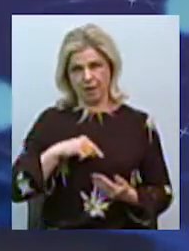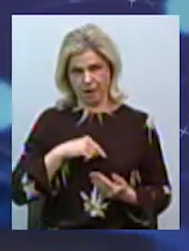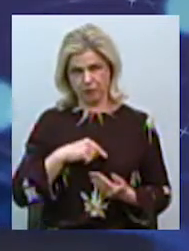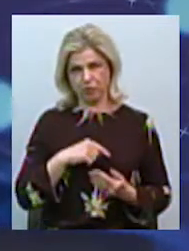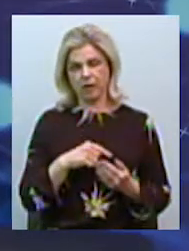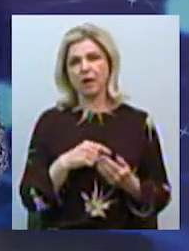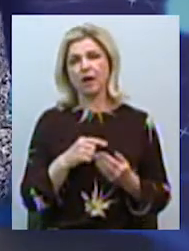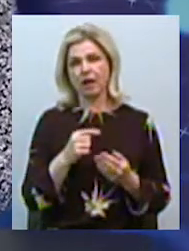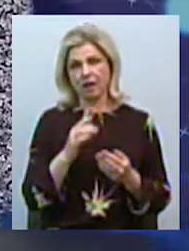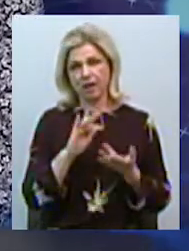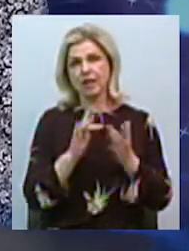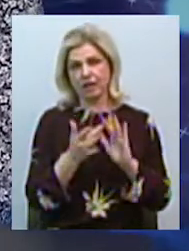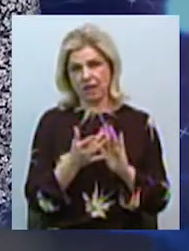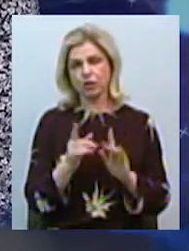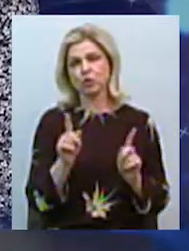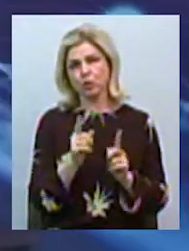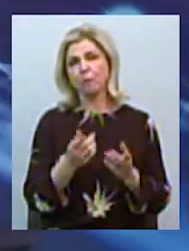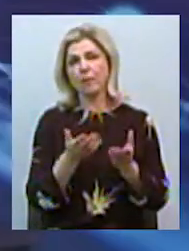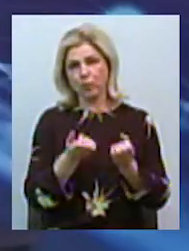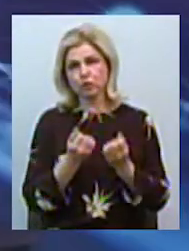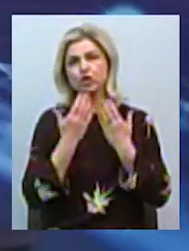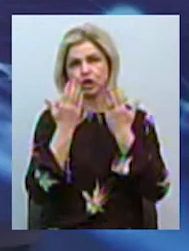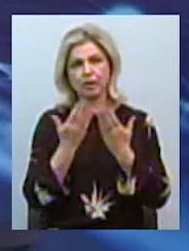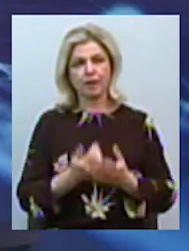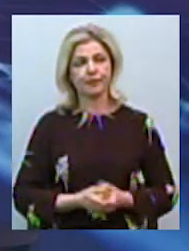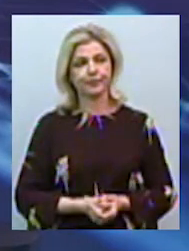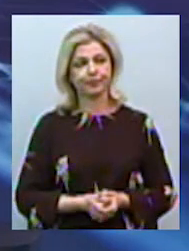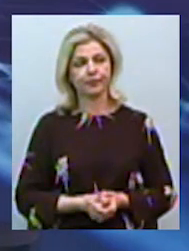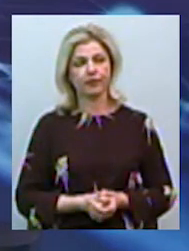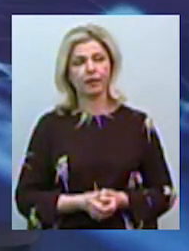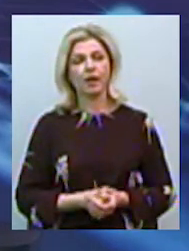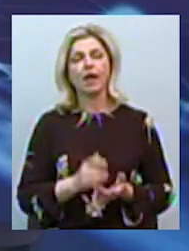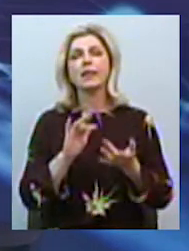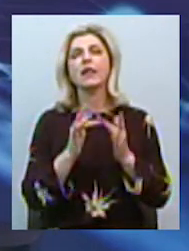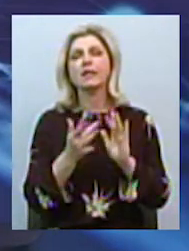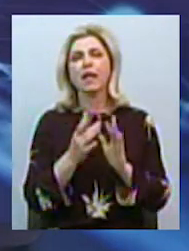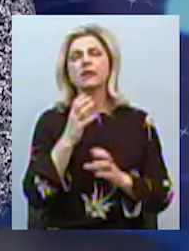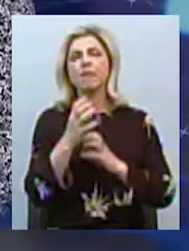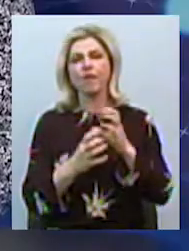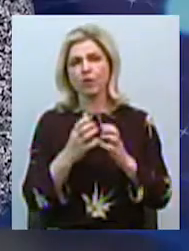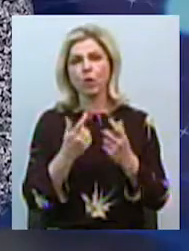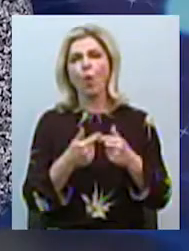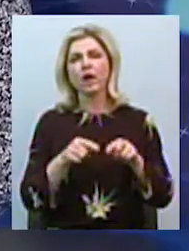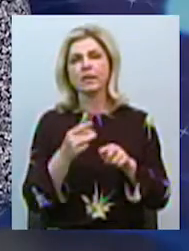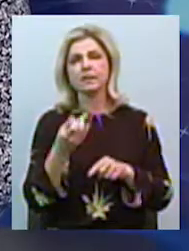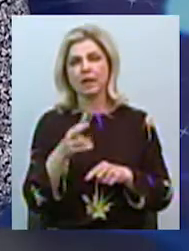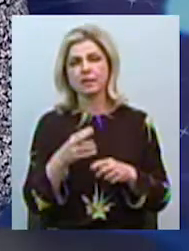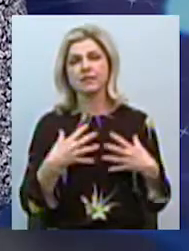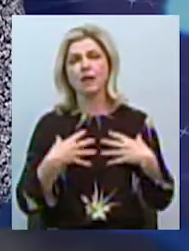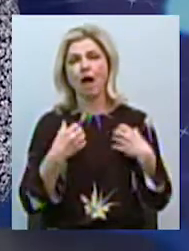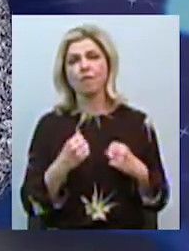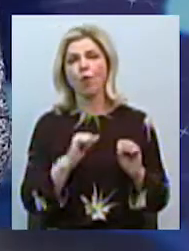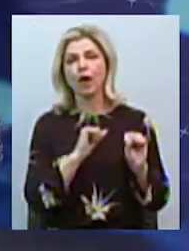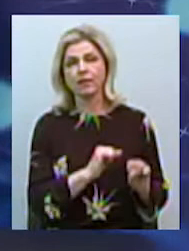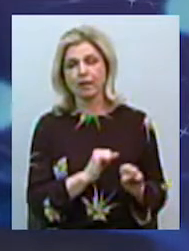странички, пусть вони посіщають. Інтернет-джерела всесвітніх організацій, які ви можете рекомендувати? Всемирна організація здравоохранення.